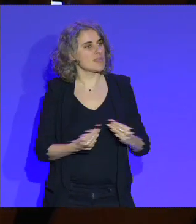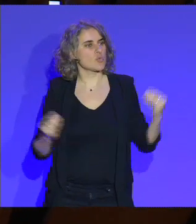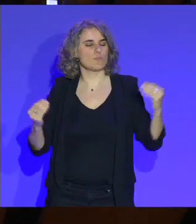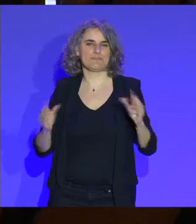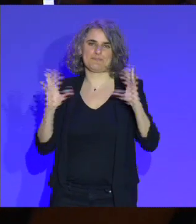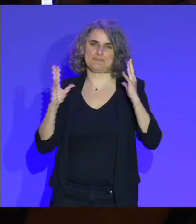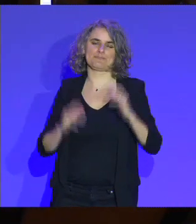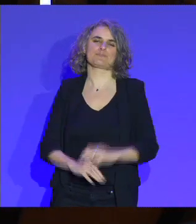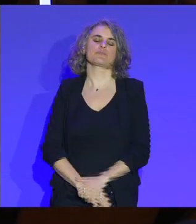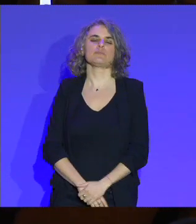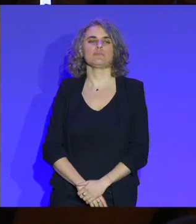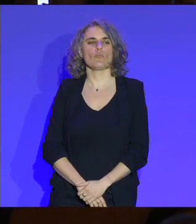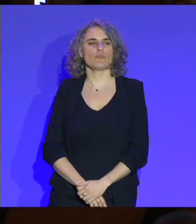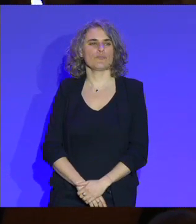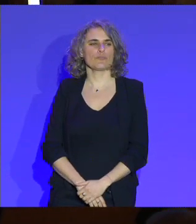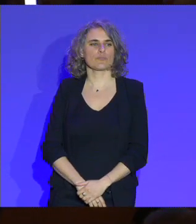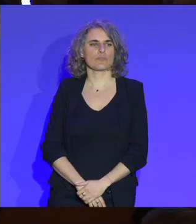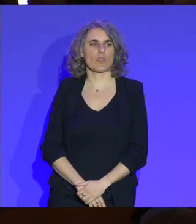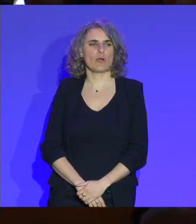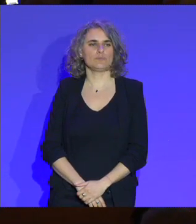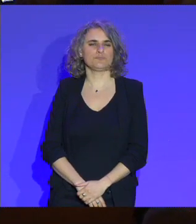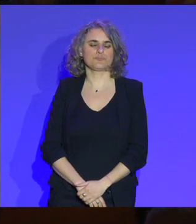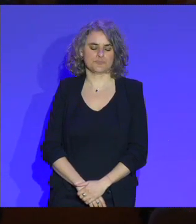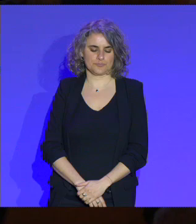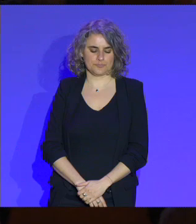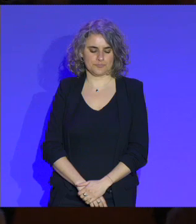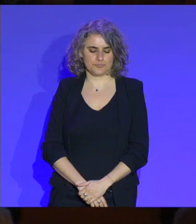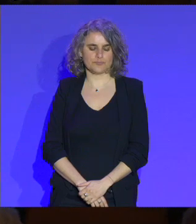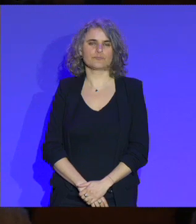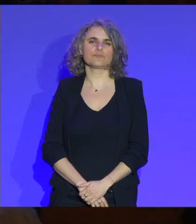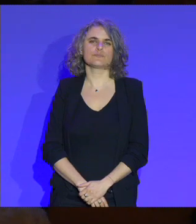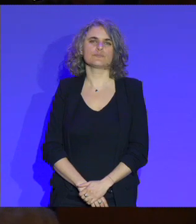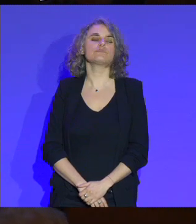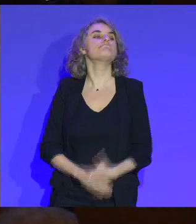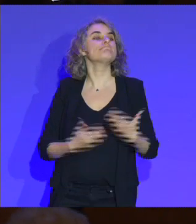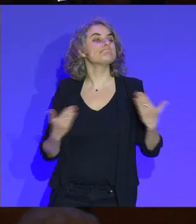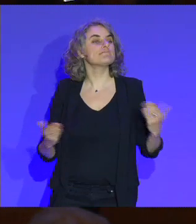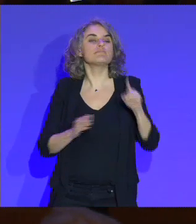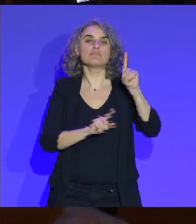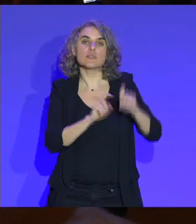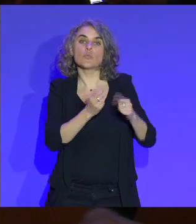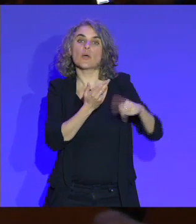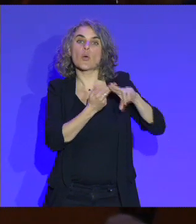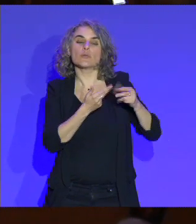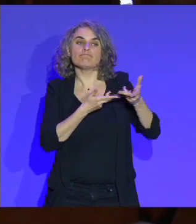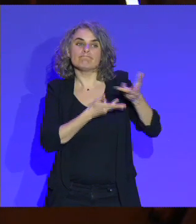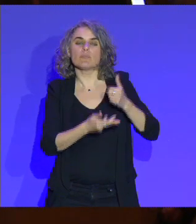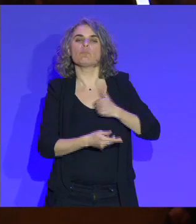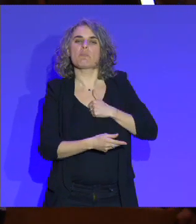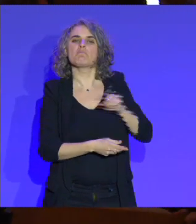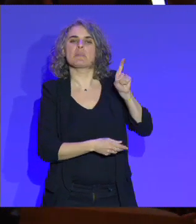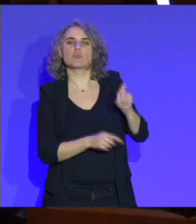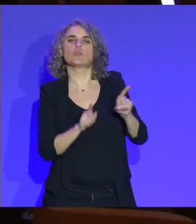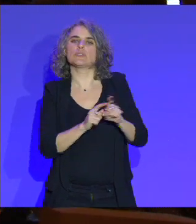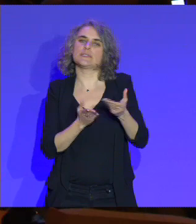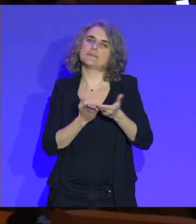Je vais vous demander de me rejoindre pour la phase de questions, quelques-unes de ma part, et surtout